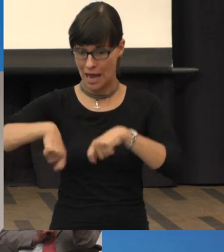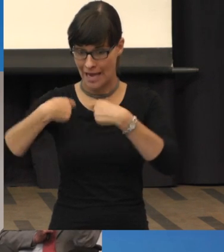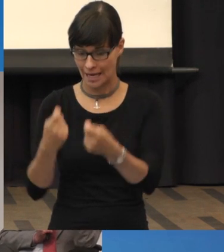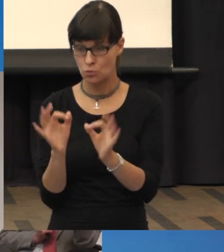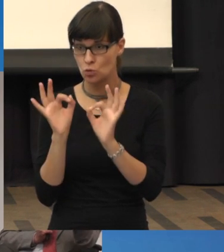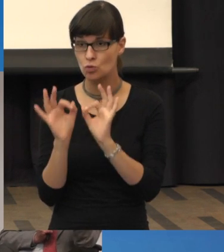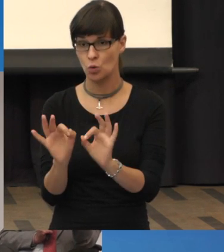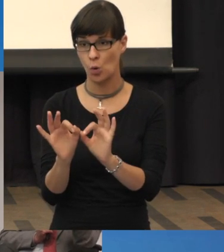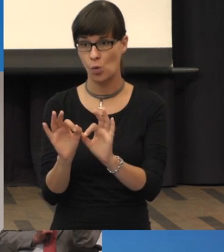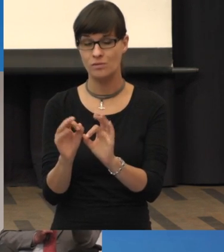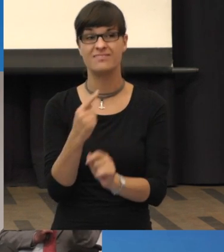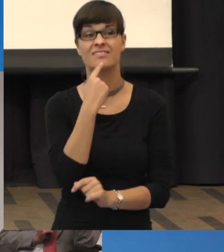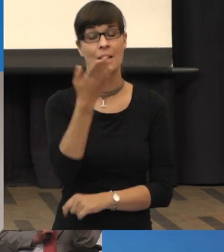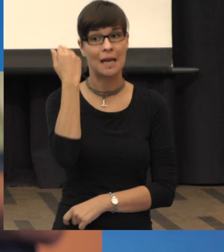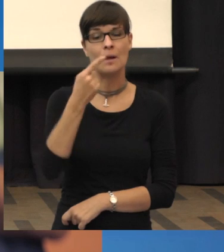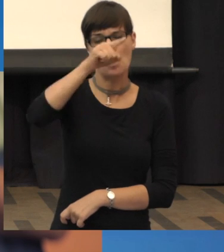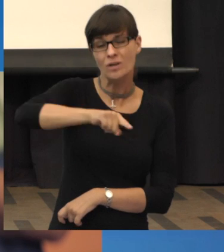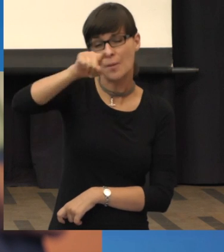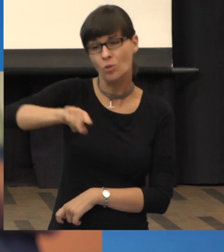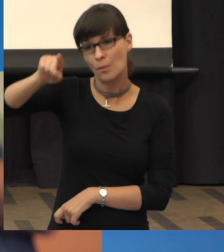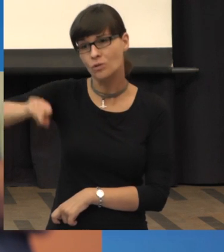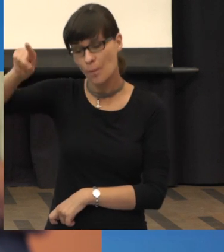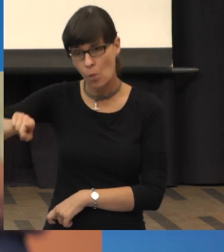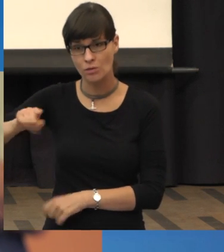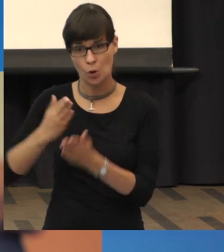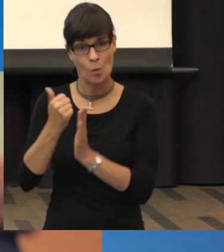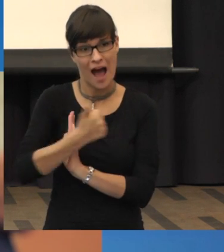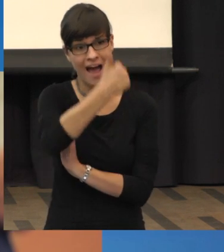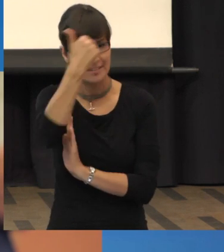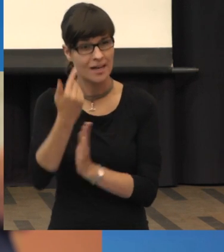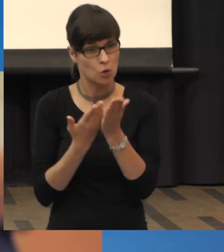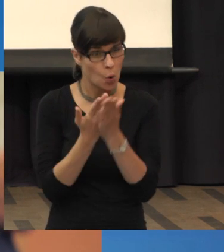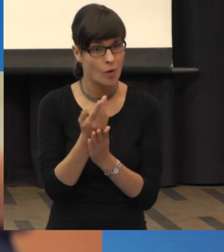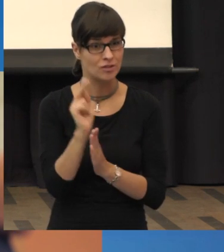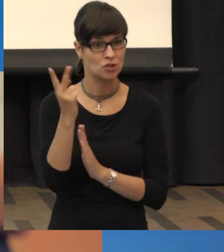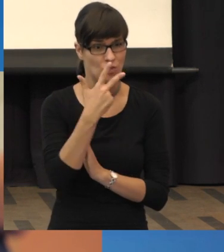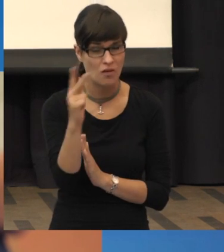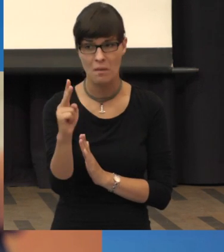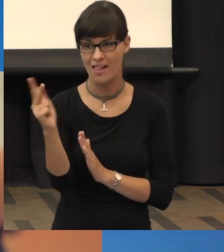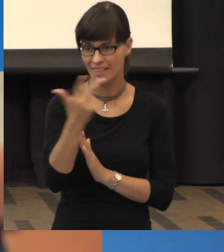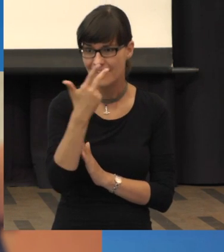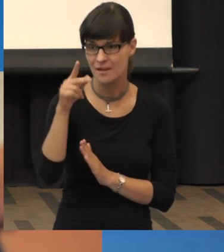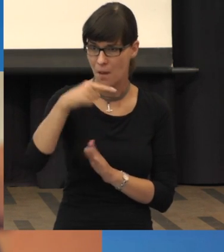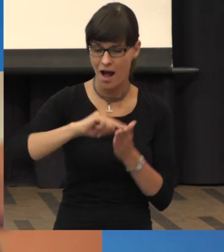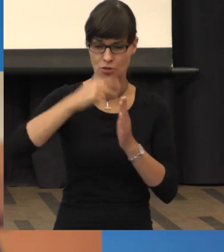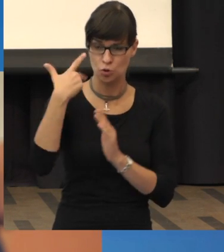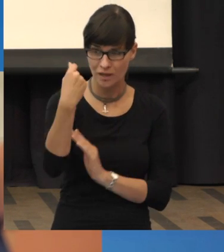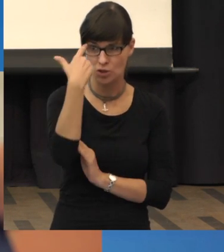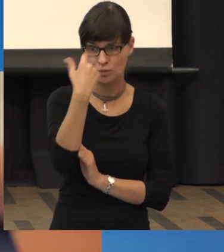sind, jeden Monat eine Spritze, über ein Jahr. Wichtig ist, dass Sie dann selber auch